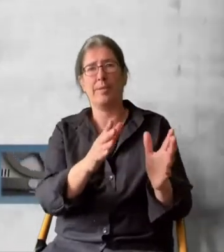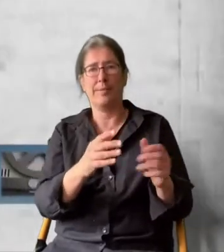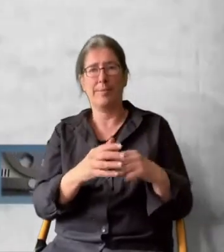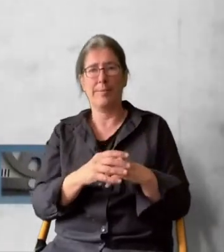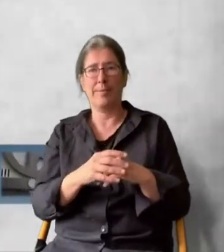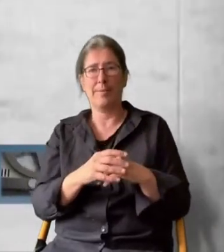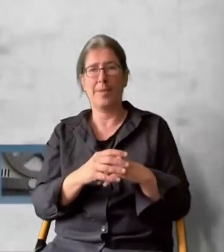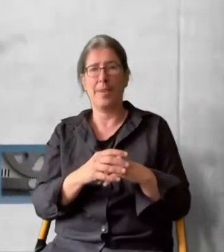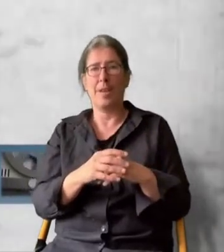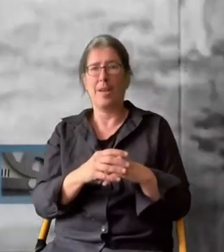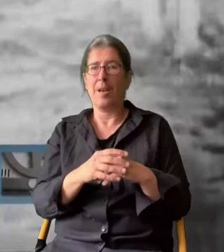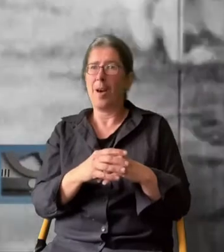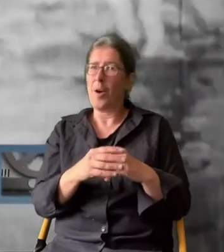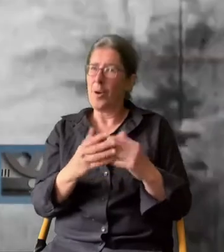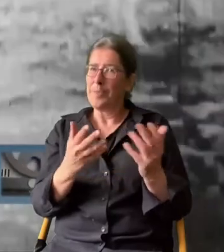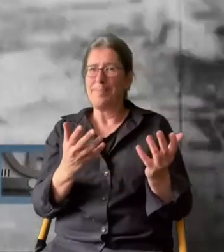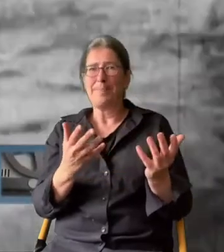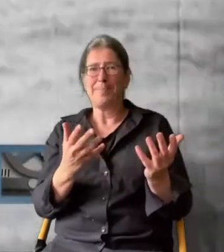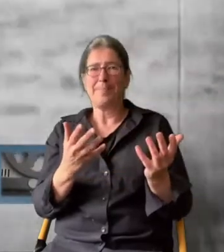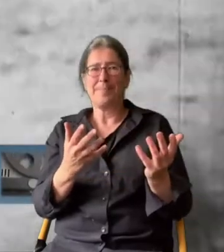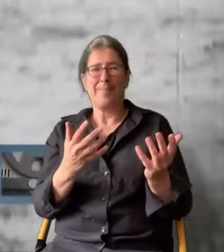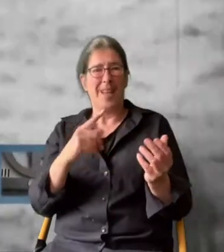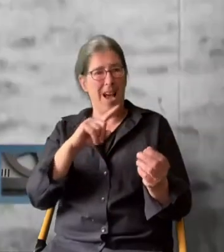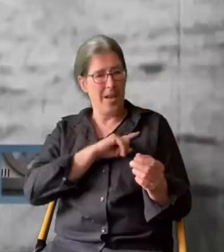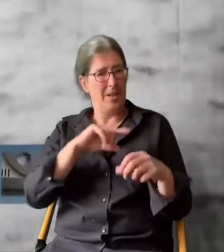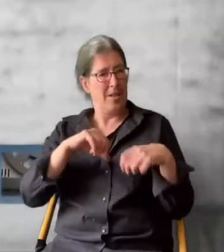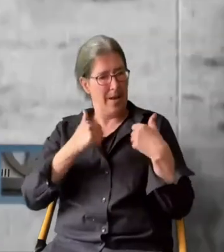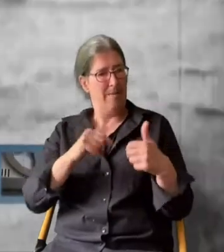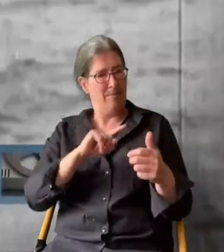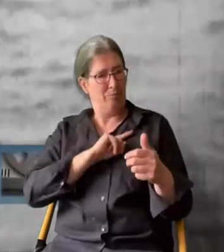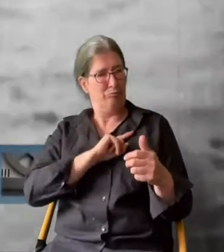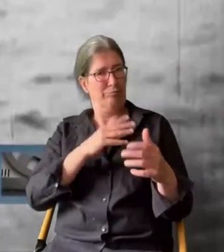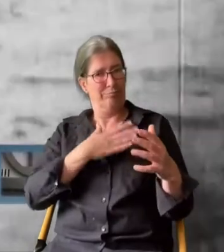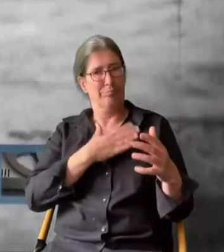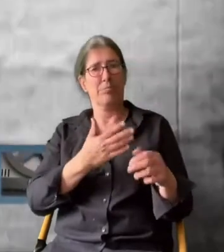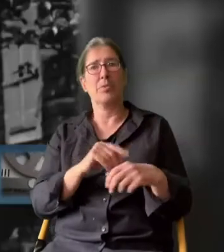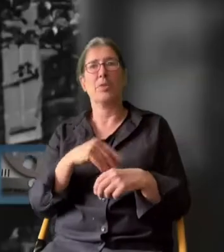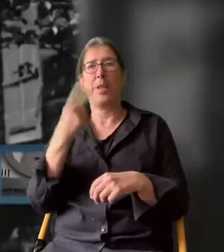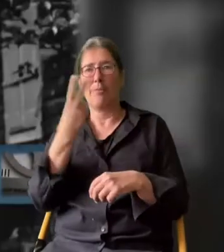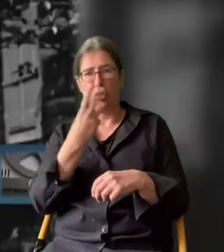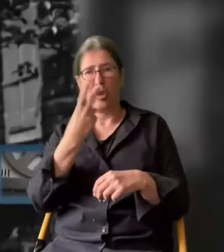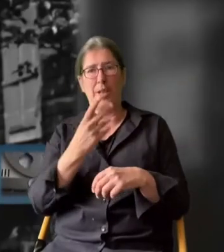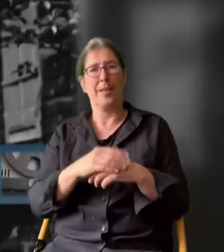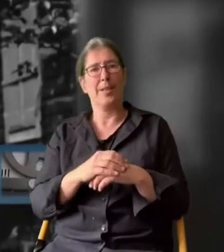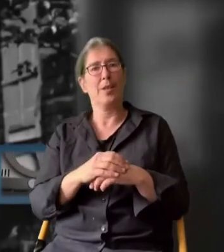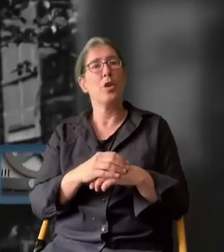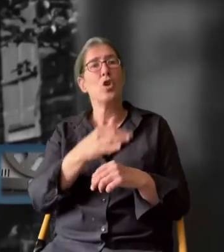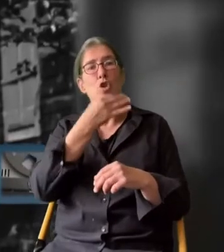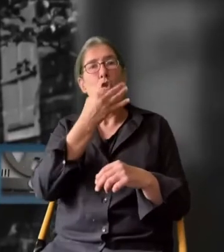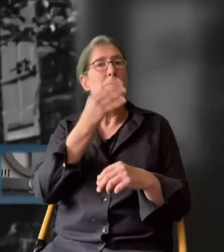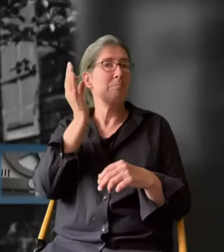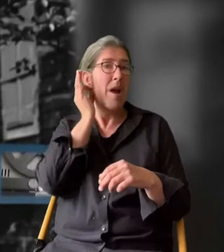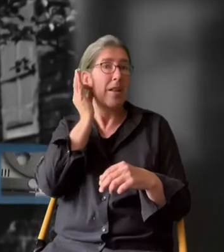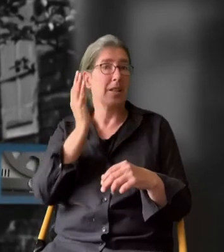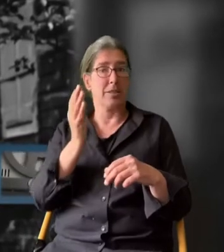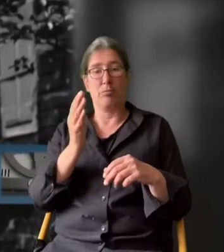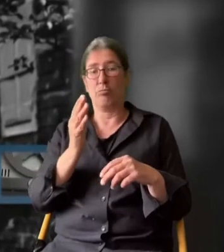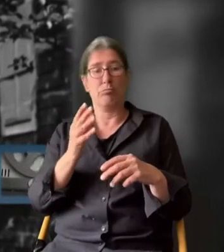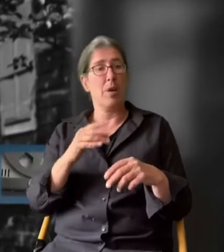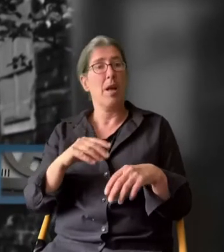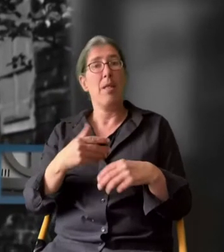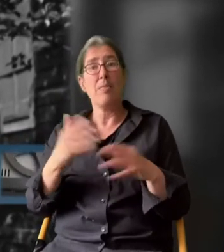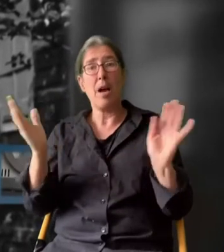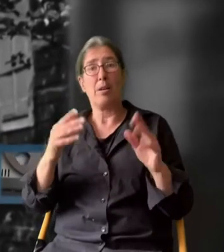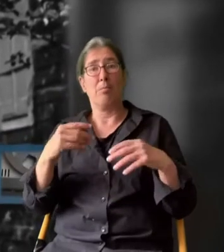das eigentlich der Hauptpunkt, so ein eigenes Leben für sich. Es war selbstverständlich, dass Jungen und